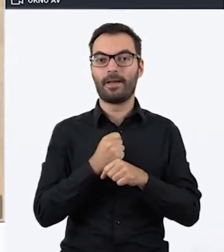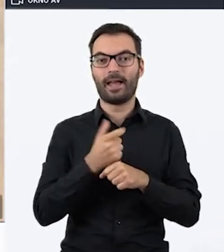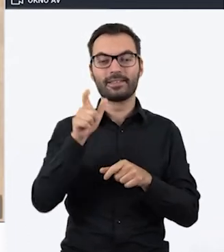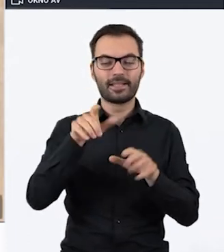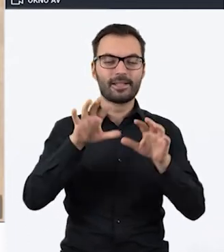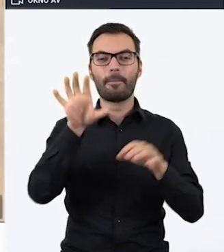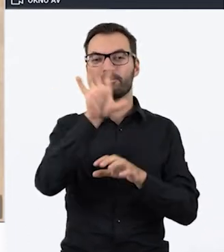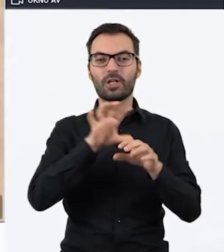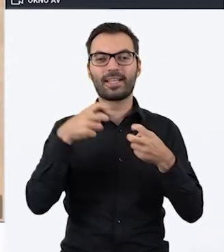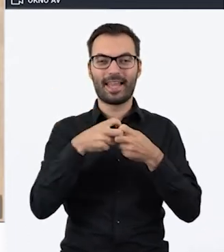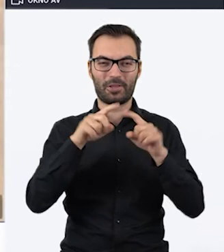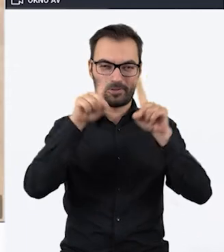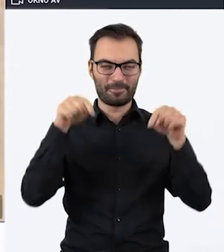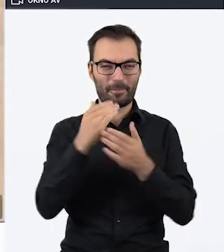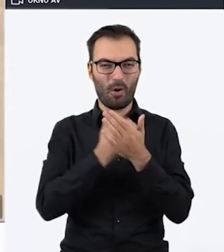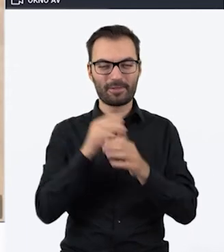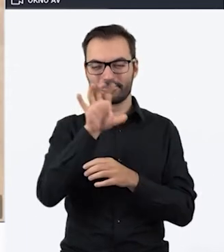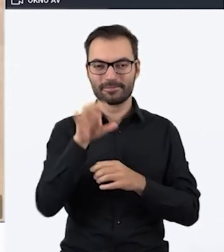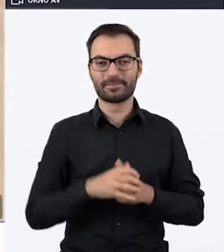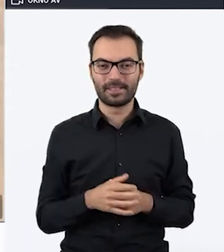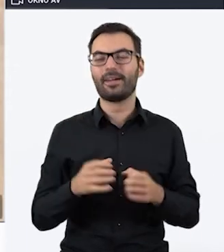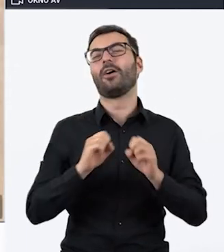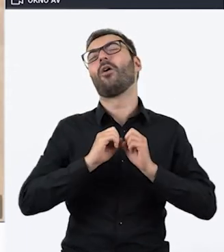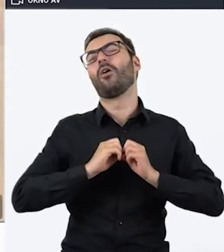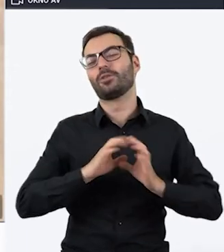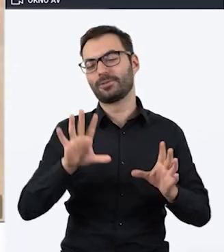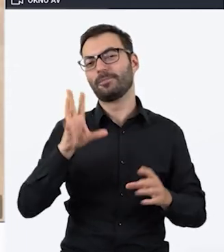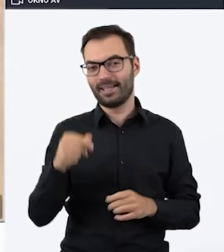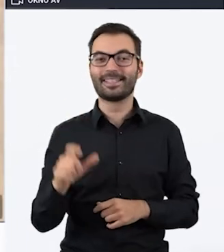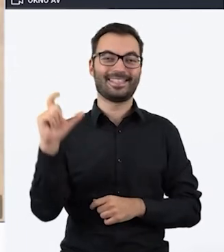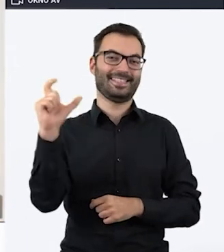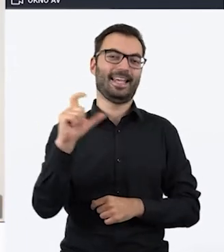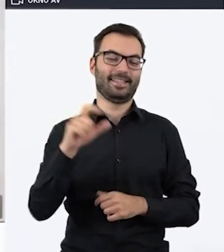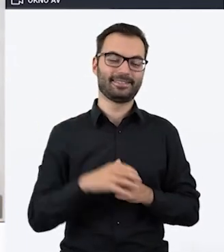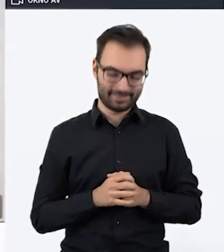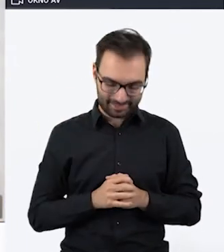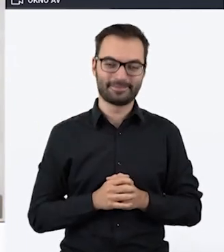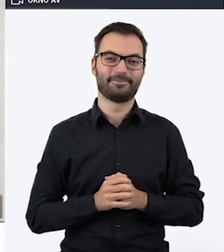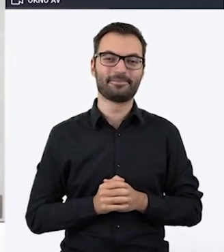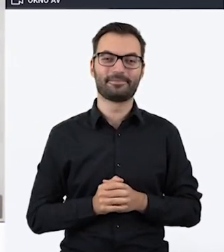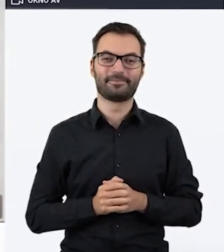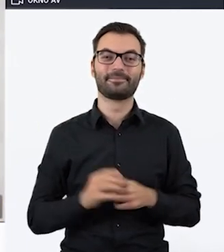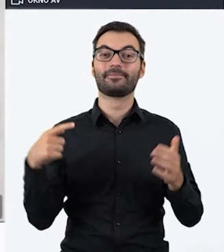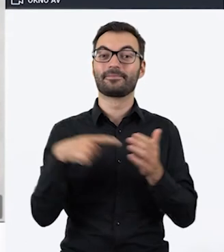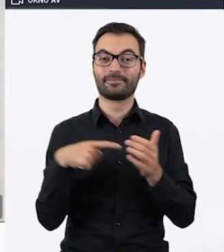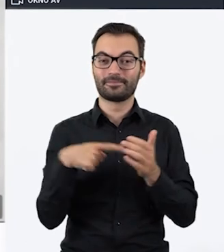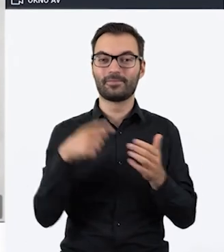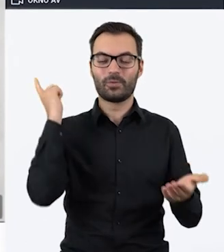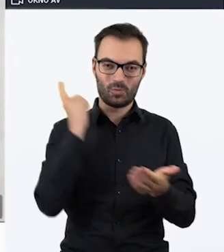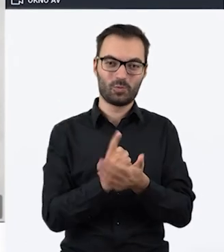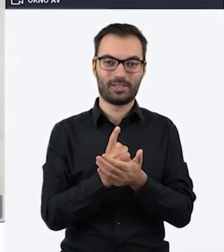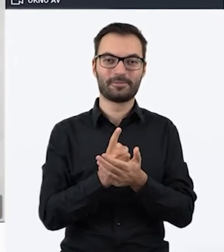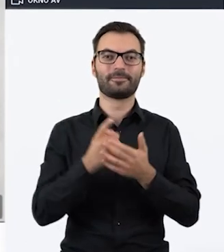przeglądarce internetowej? No pięknie Państwo odpowiadają. Tak, jest to praca w przeglądarce internetowej. Drodzy Państwo,